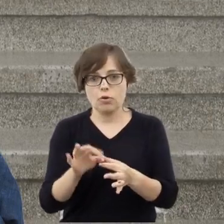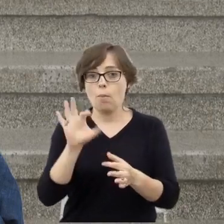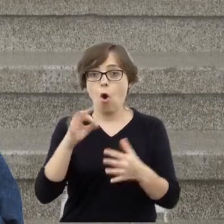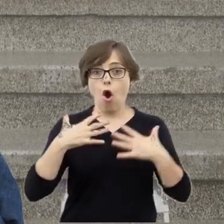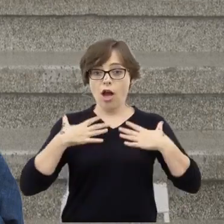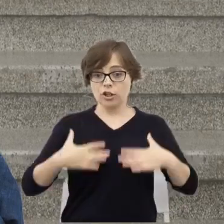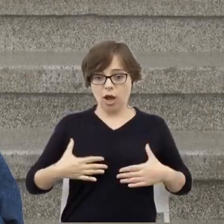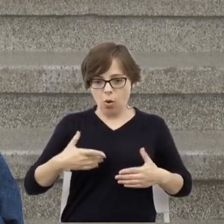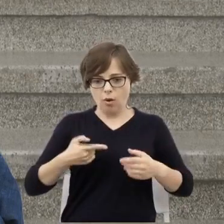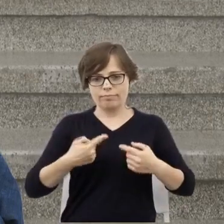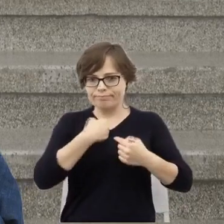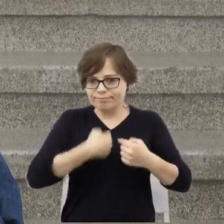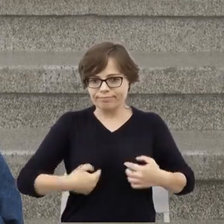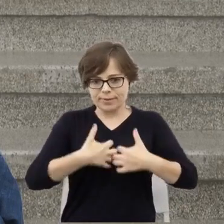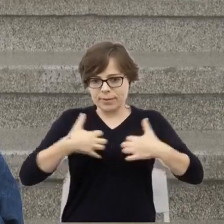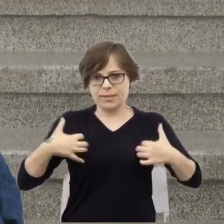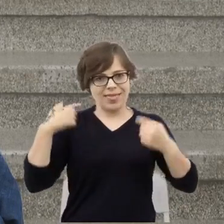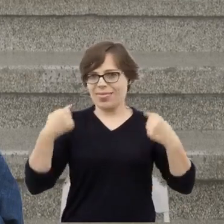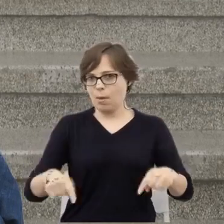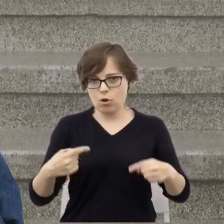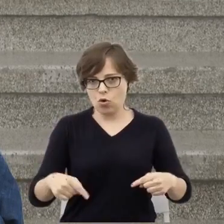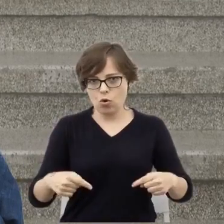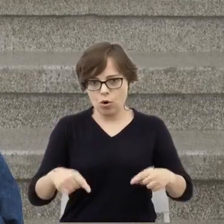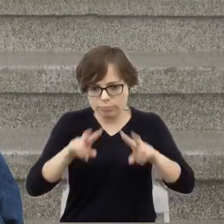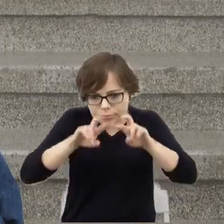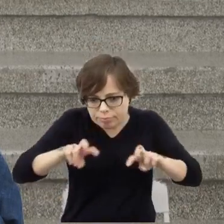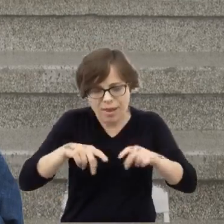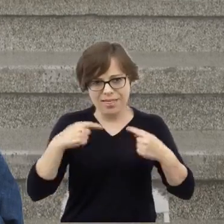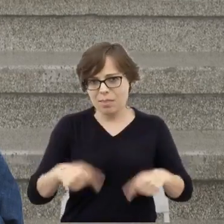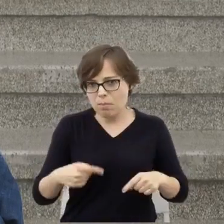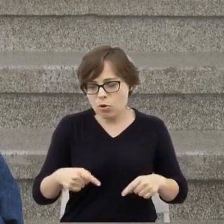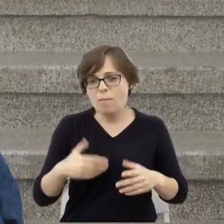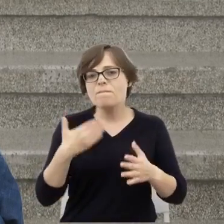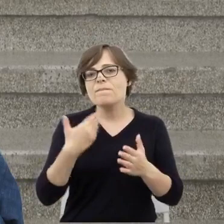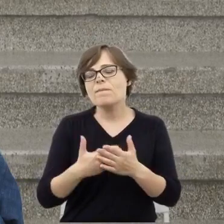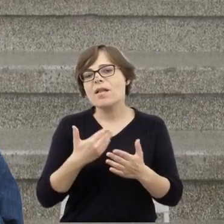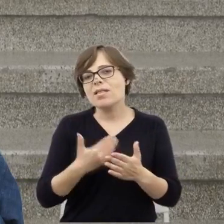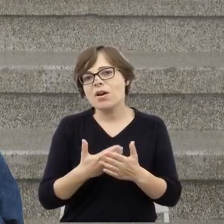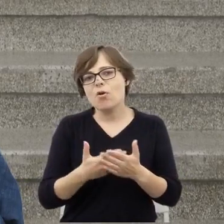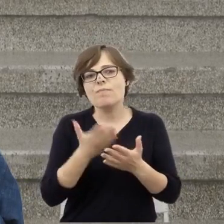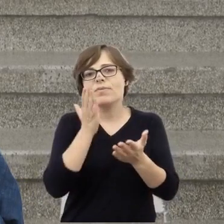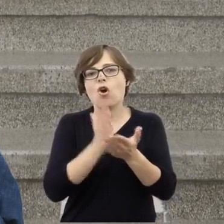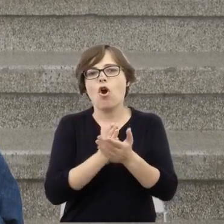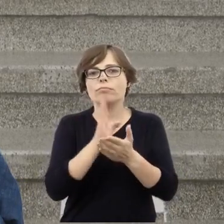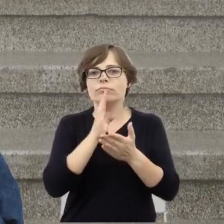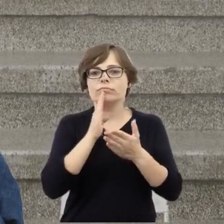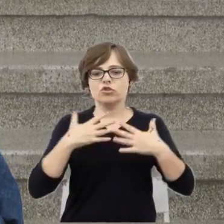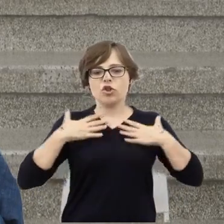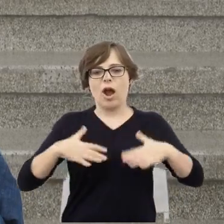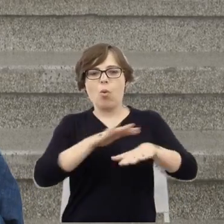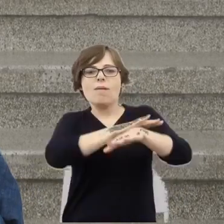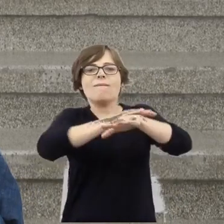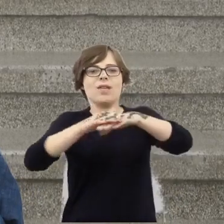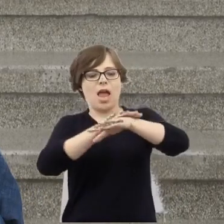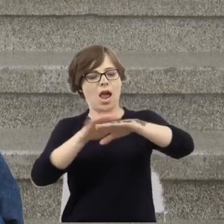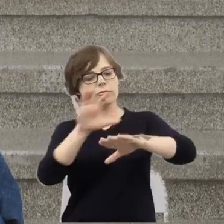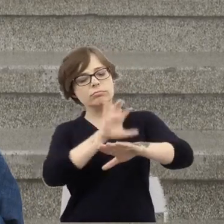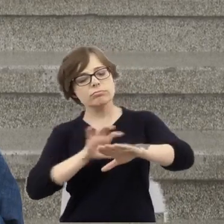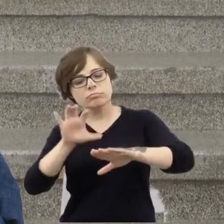stanowią powierzchowną